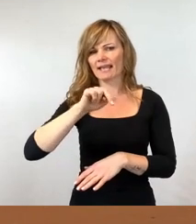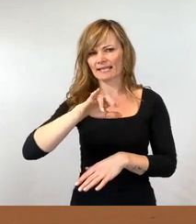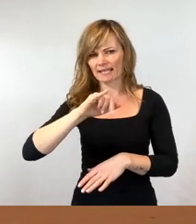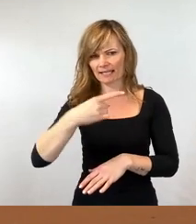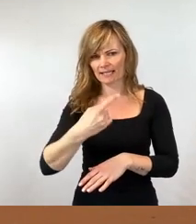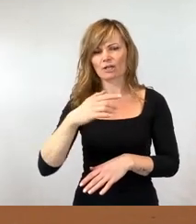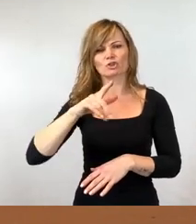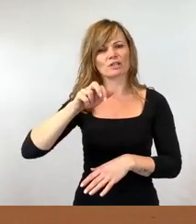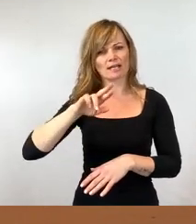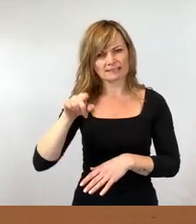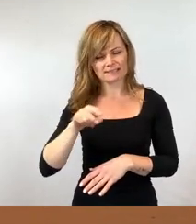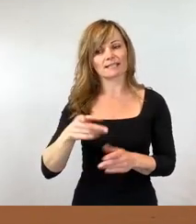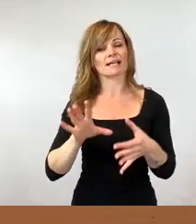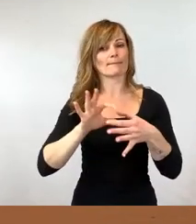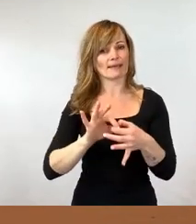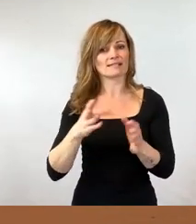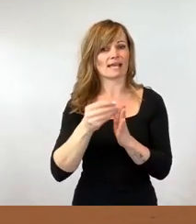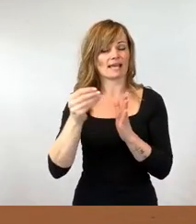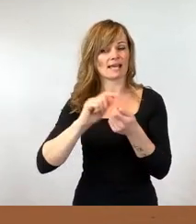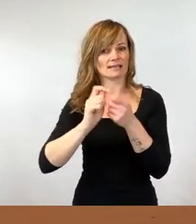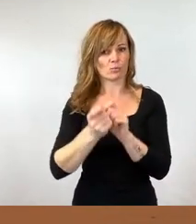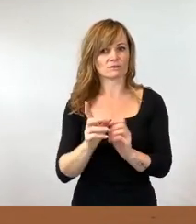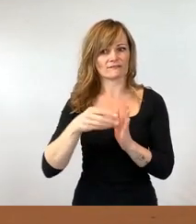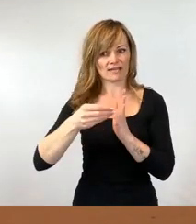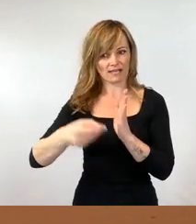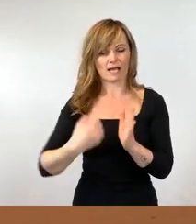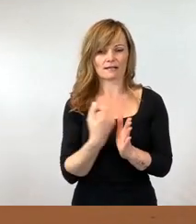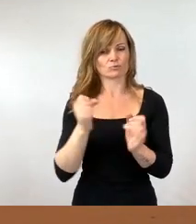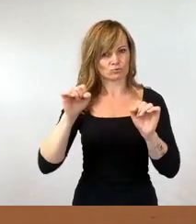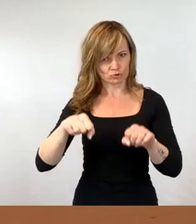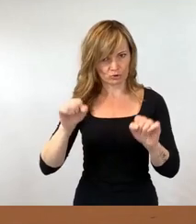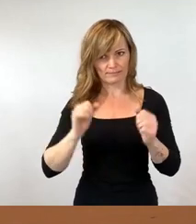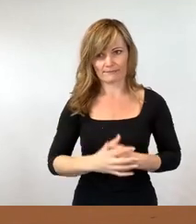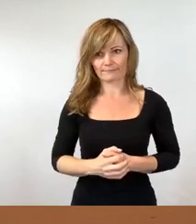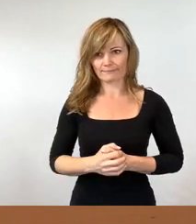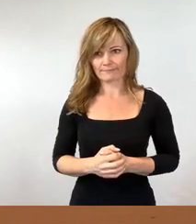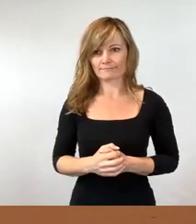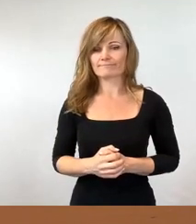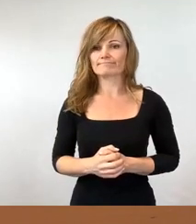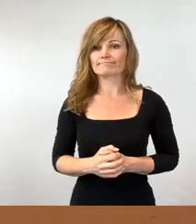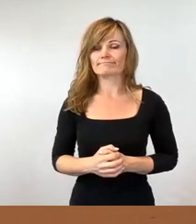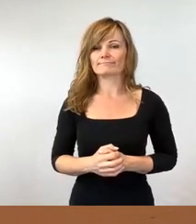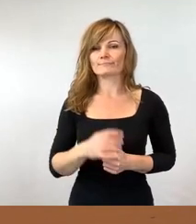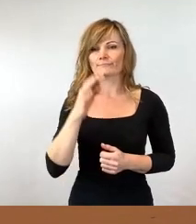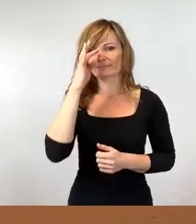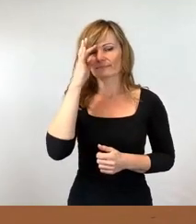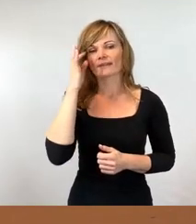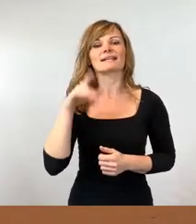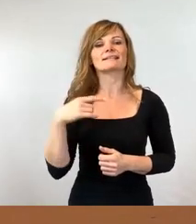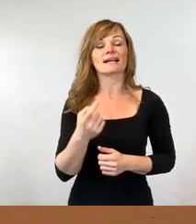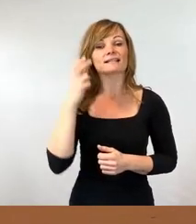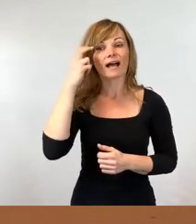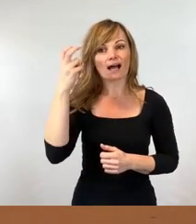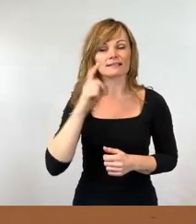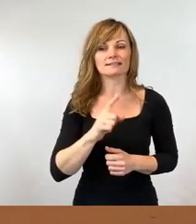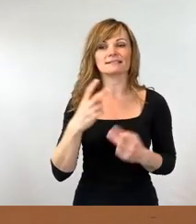Änderungsvertrag Anlage 1 zu. Dann hat der Rat auch in seiner Sitzung am